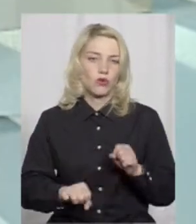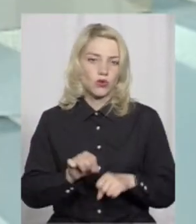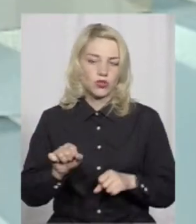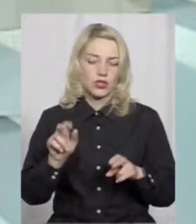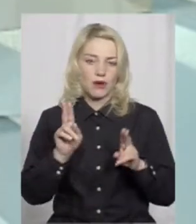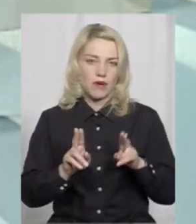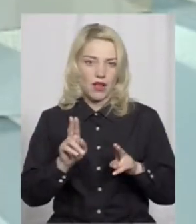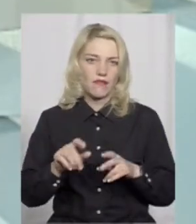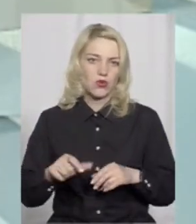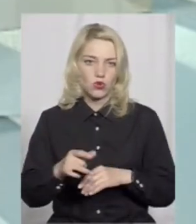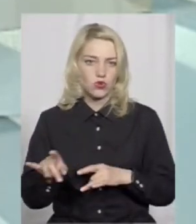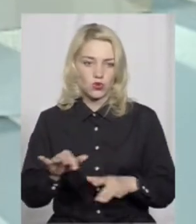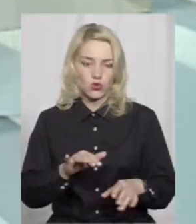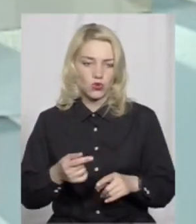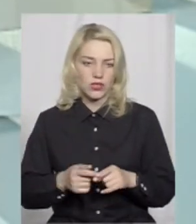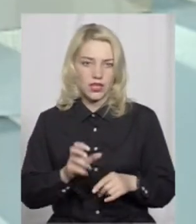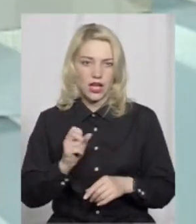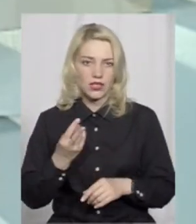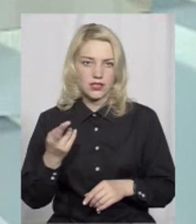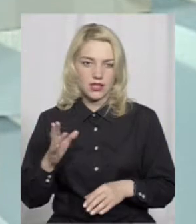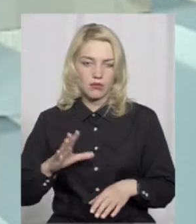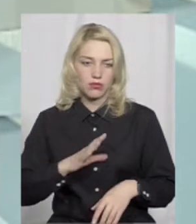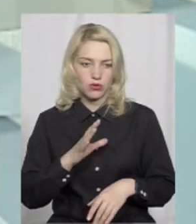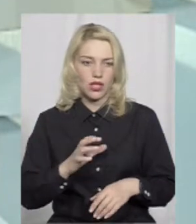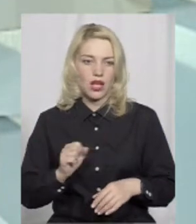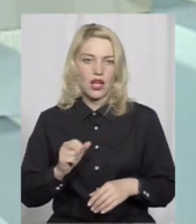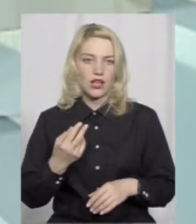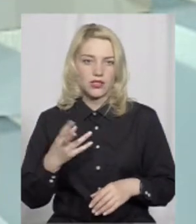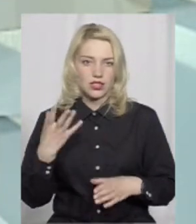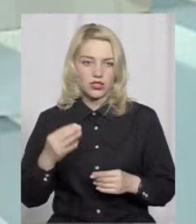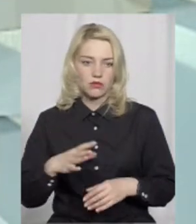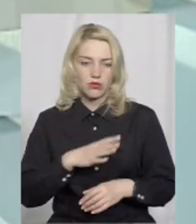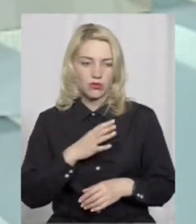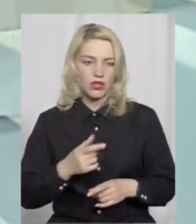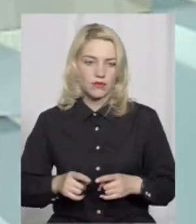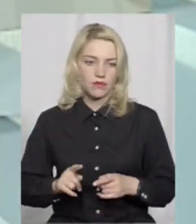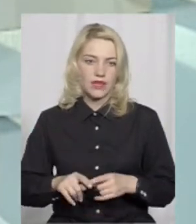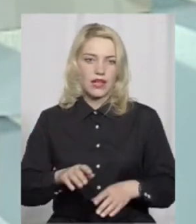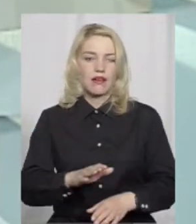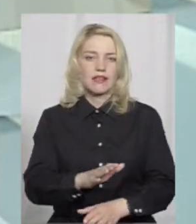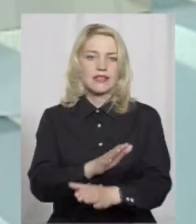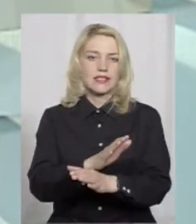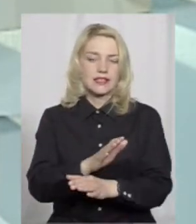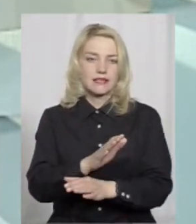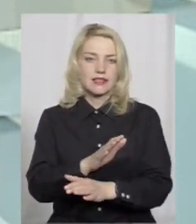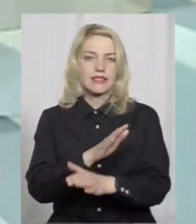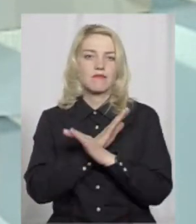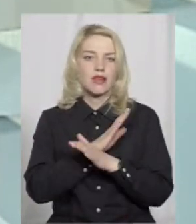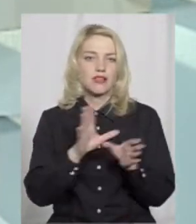дорожнього руху. Це дана акція була. Була ще акція «Смерть з косою». Скажемо так,